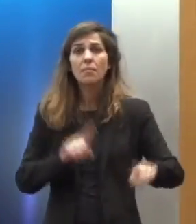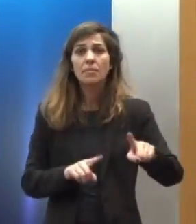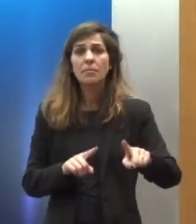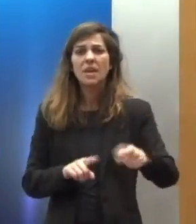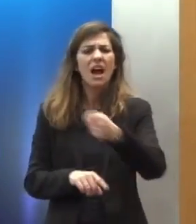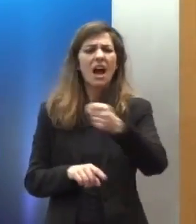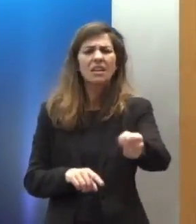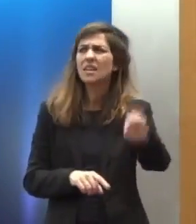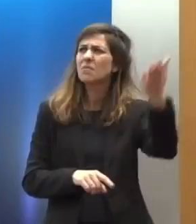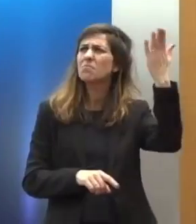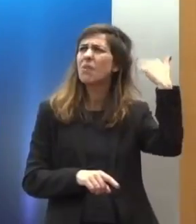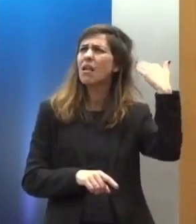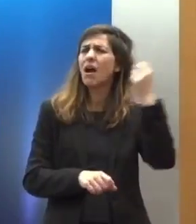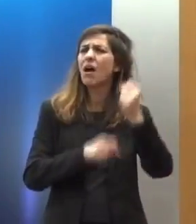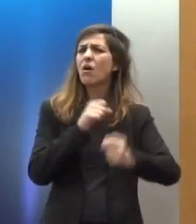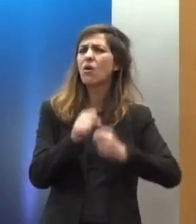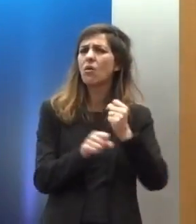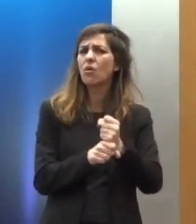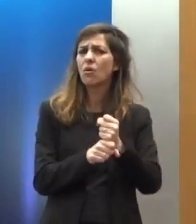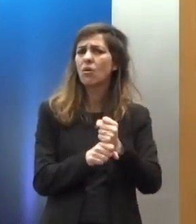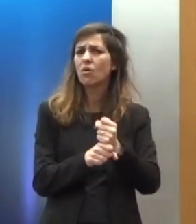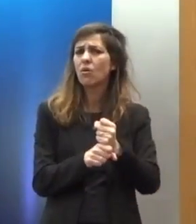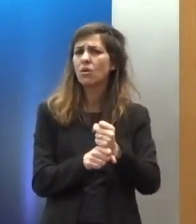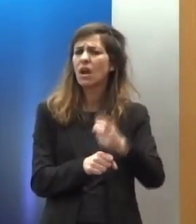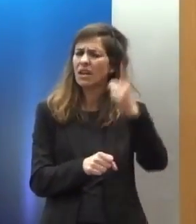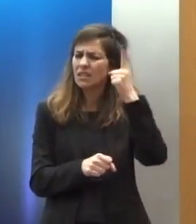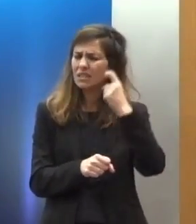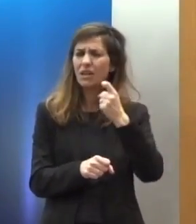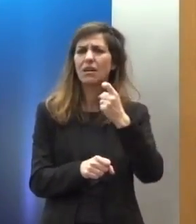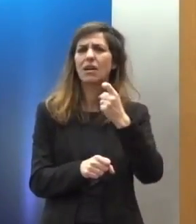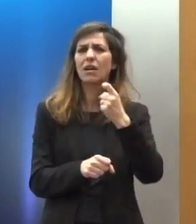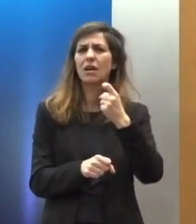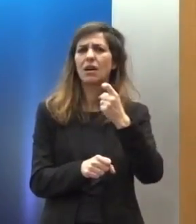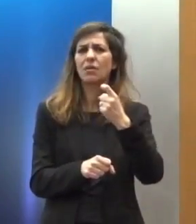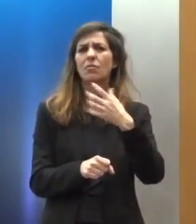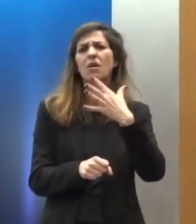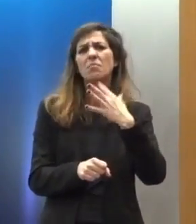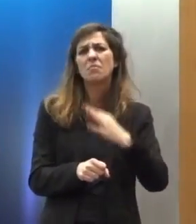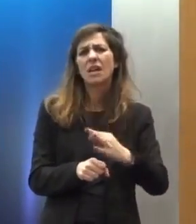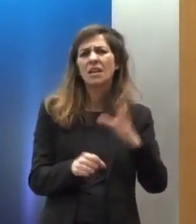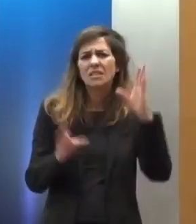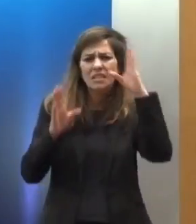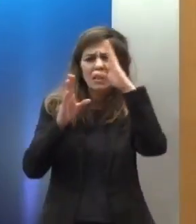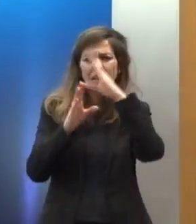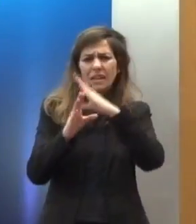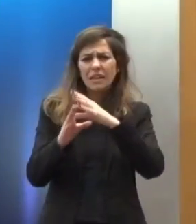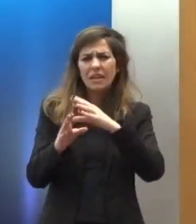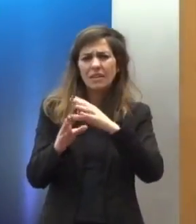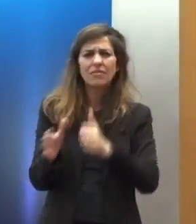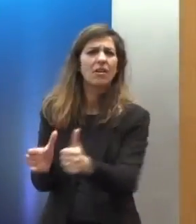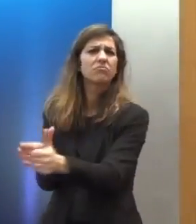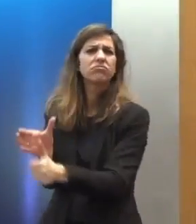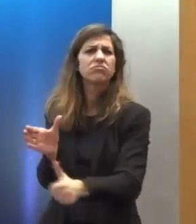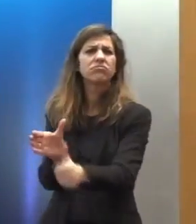προηγούμενων χρόνων οι οποίοι ζήσανε στη σκιά ως πολίτες δεύτερης κατηγορίας όχι